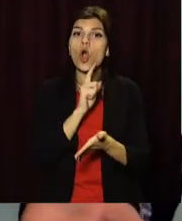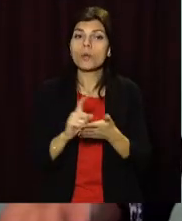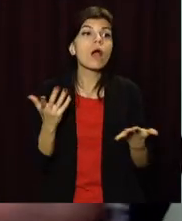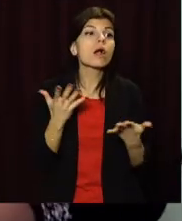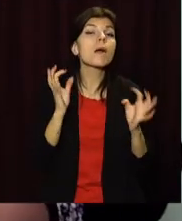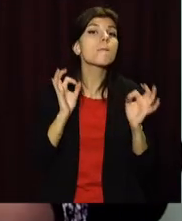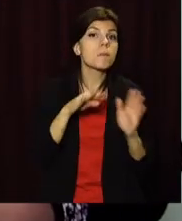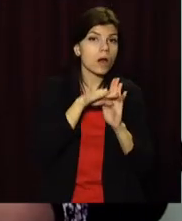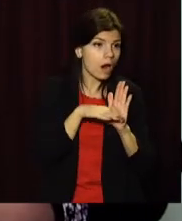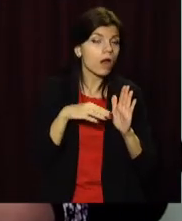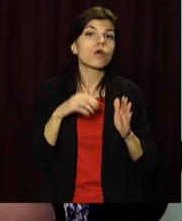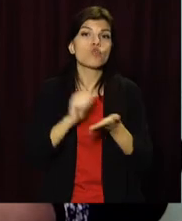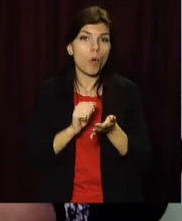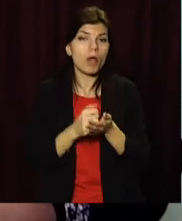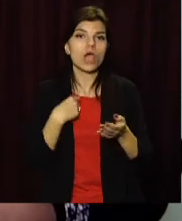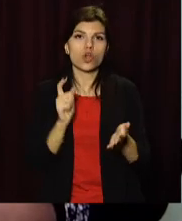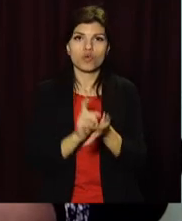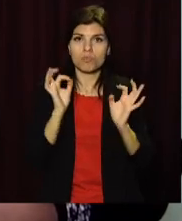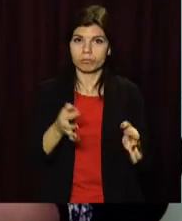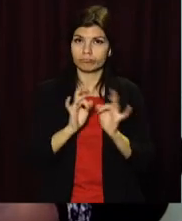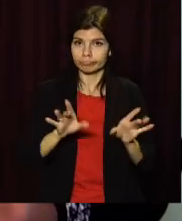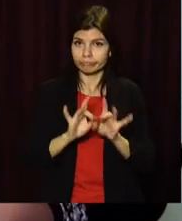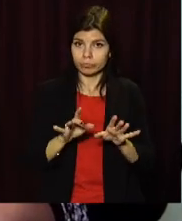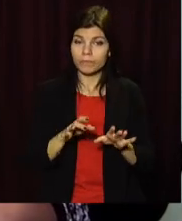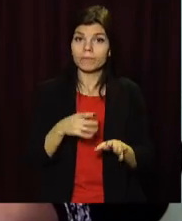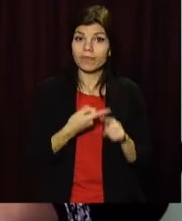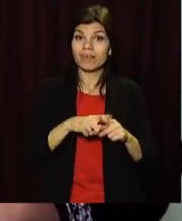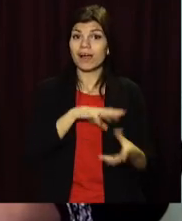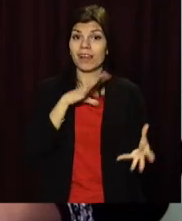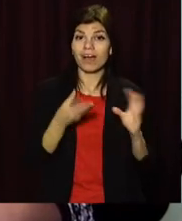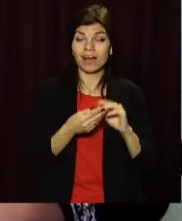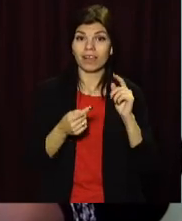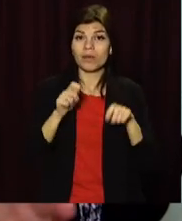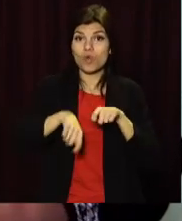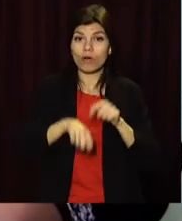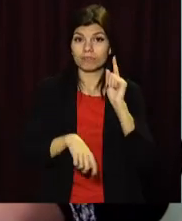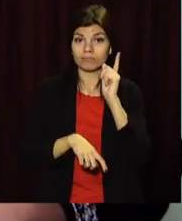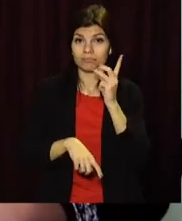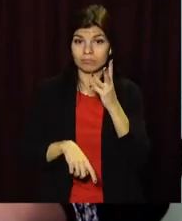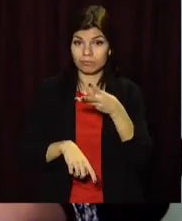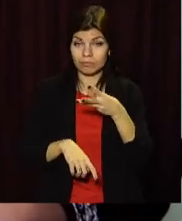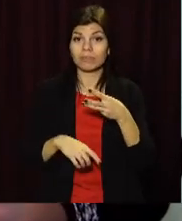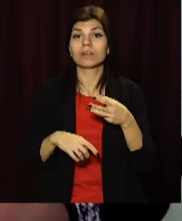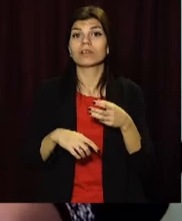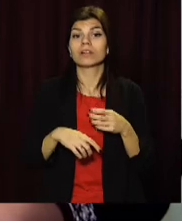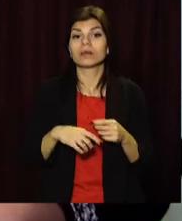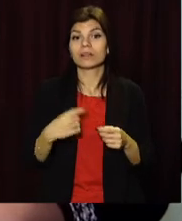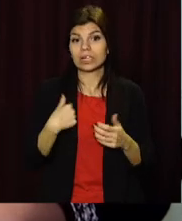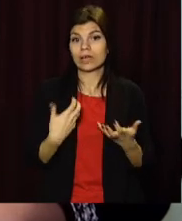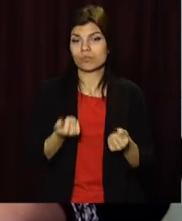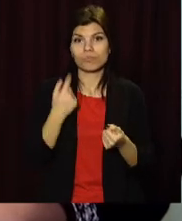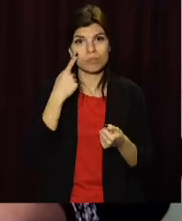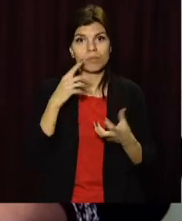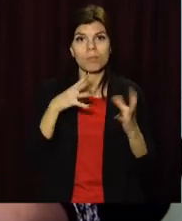документів. Тому за результатами цих трьох випробувань в цій зоні я набрала